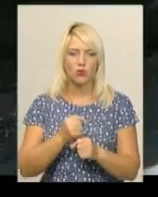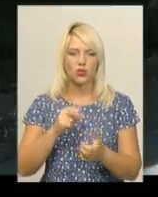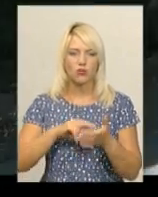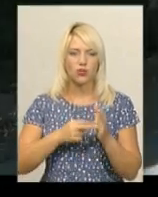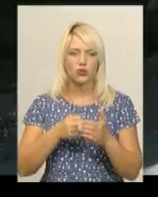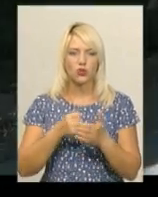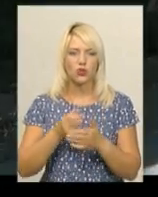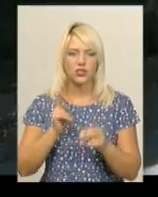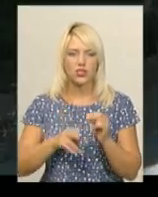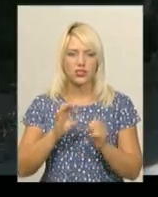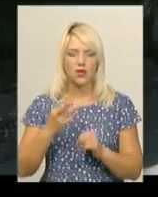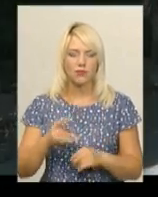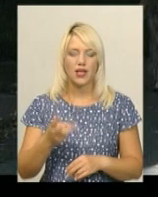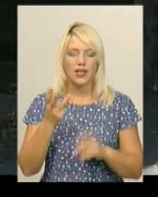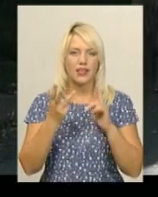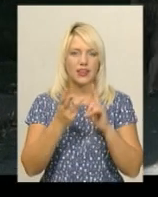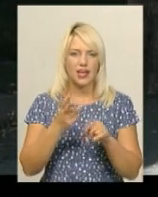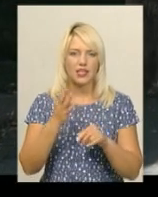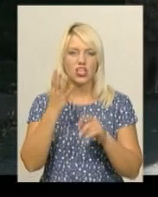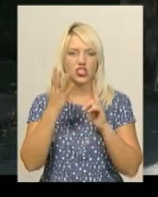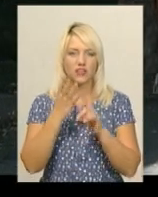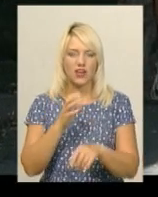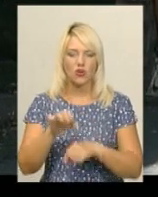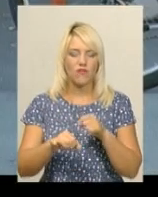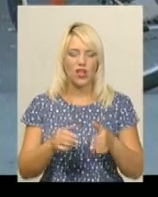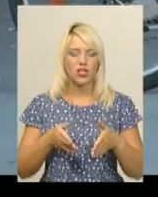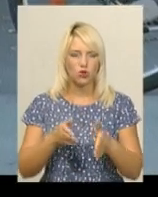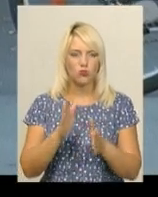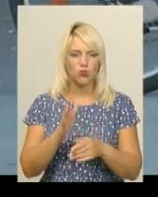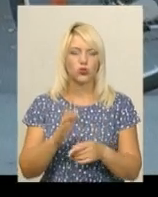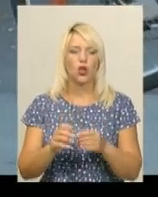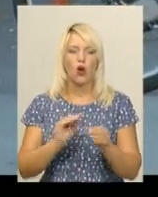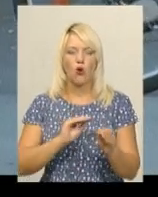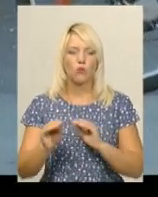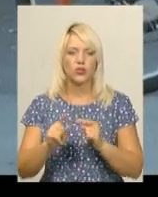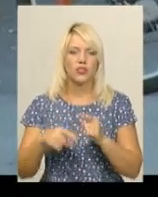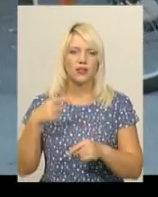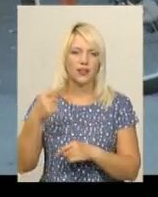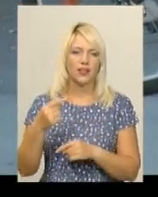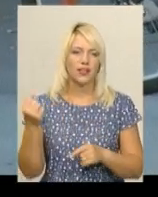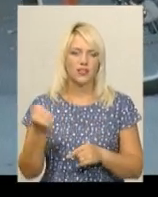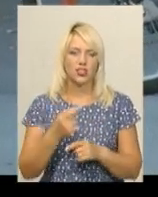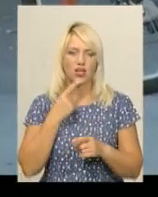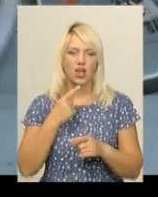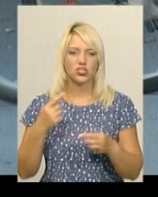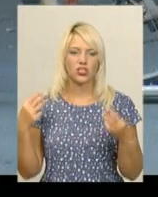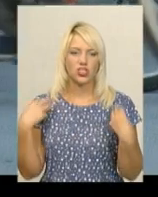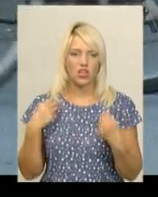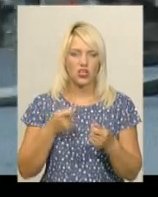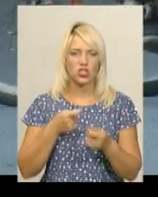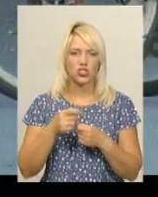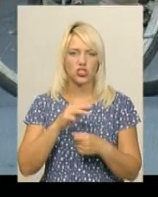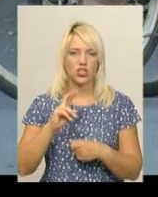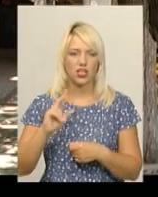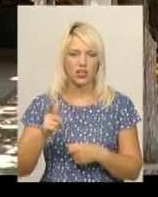серпня. Третю та четвертю велодоріжки почнуть облаштовувати за кілька тижнів, каже начальник управління житлово-комунального господарства